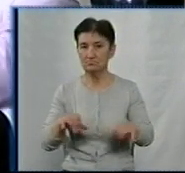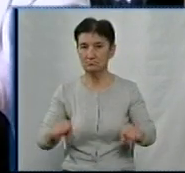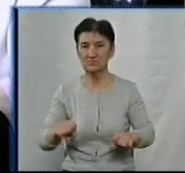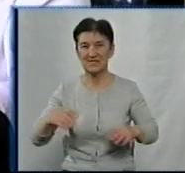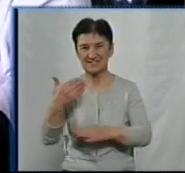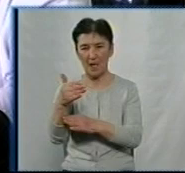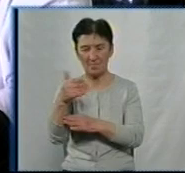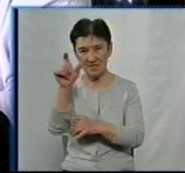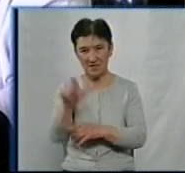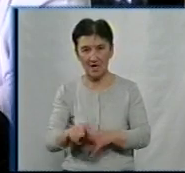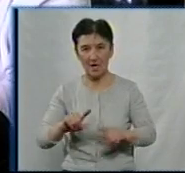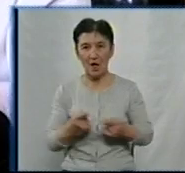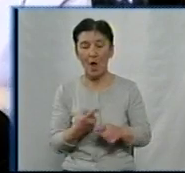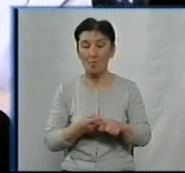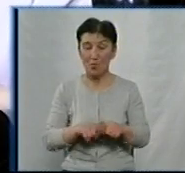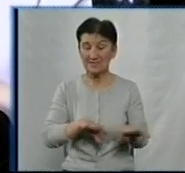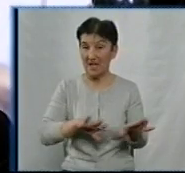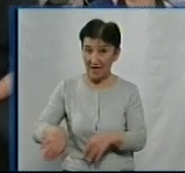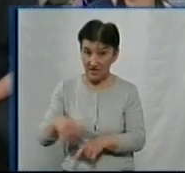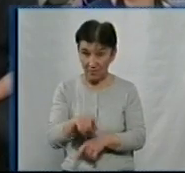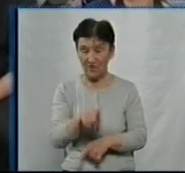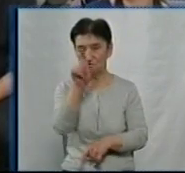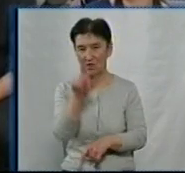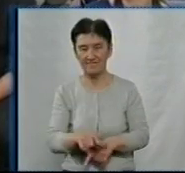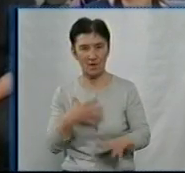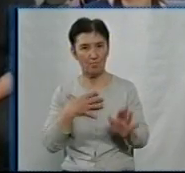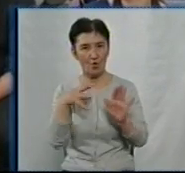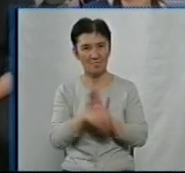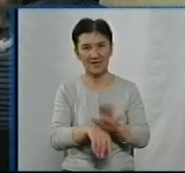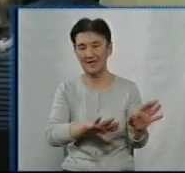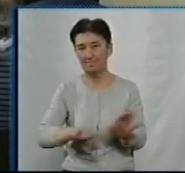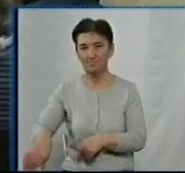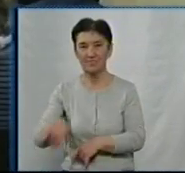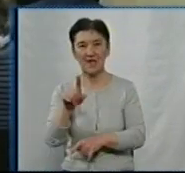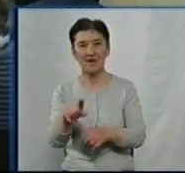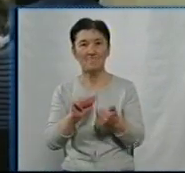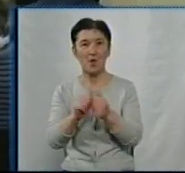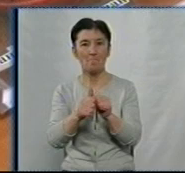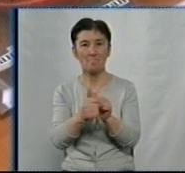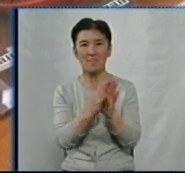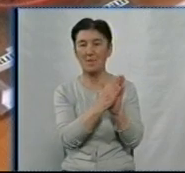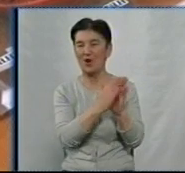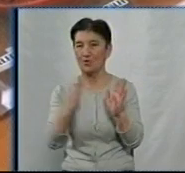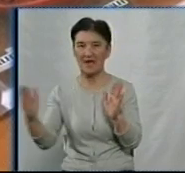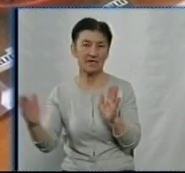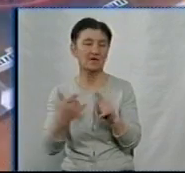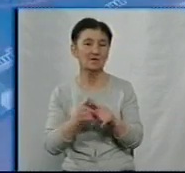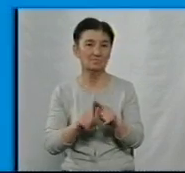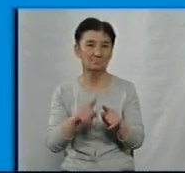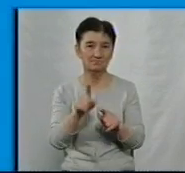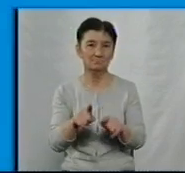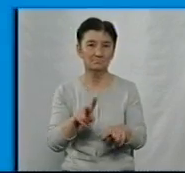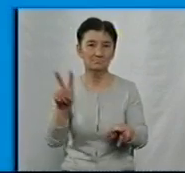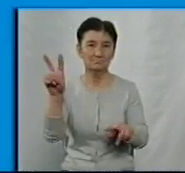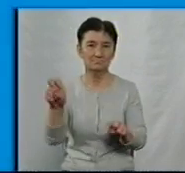Олександра Собченка, після якого чоловік помер. В обласній бібліотеці імені Дмитра Чижевського в Кропивницькому презентували роман Цуцик.